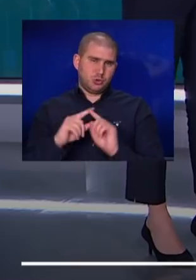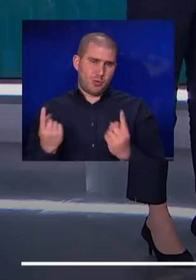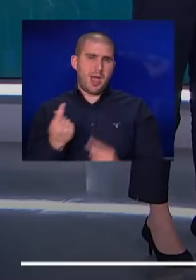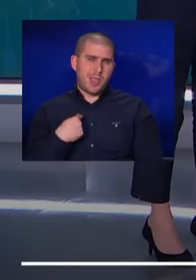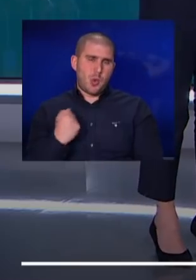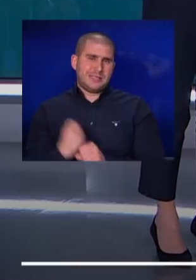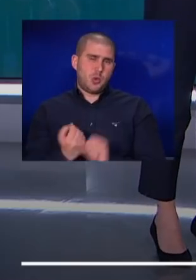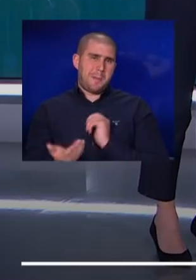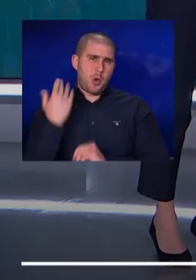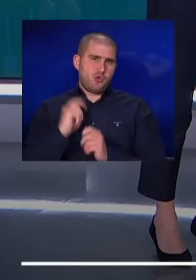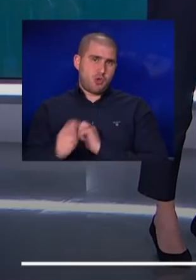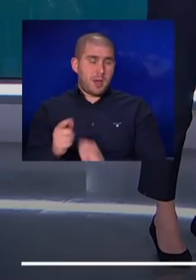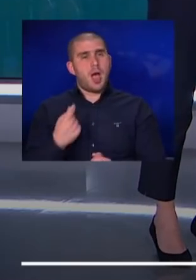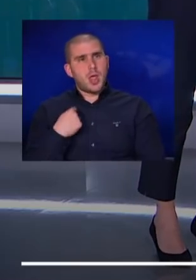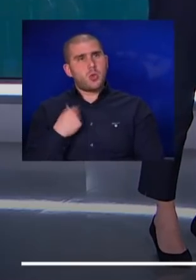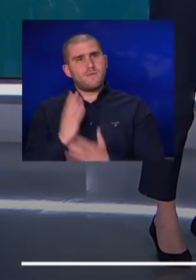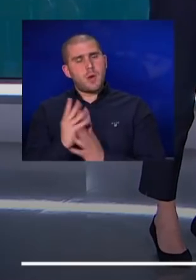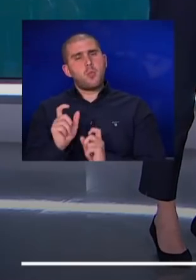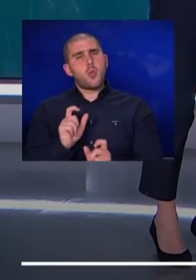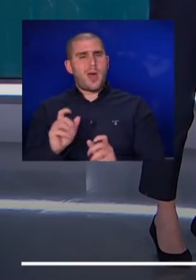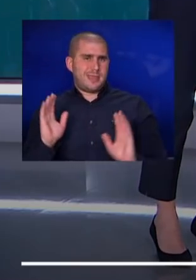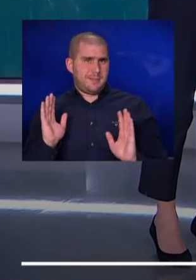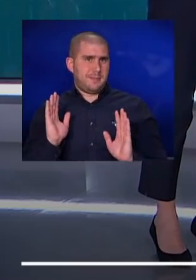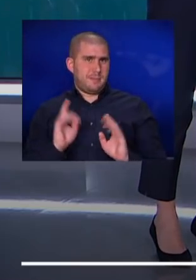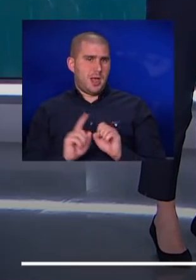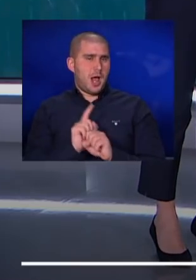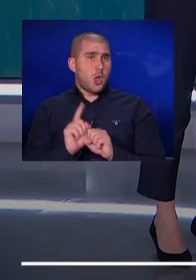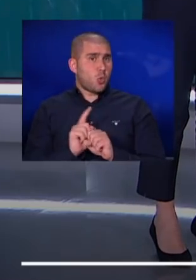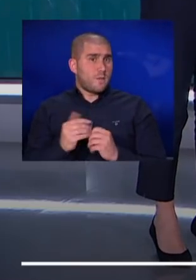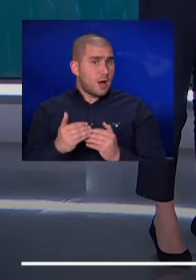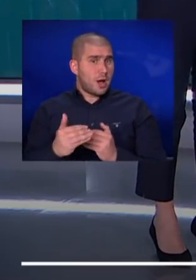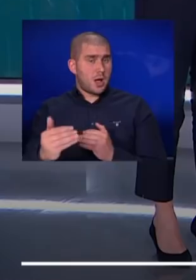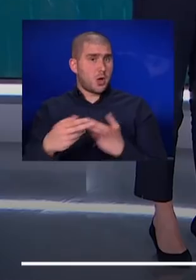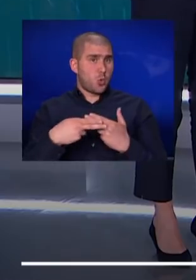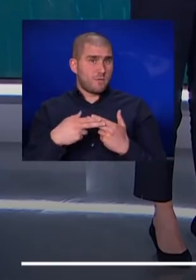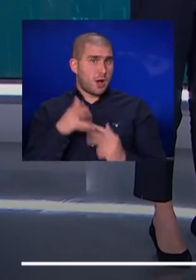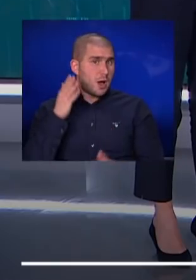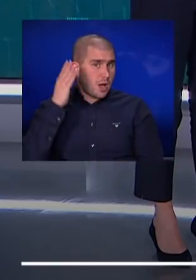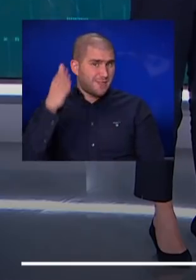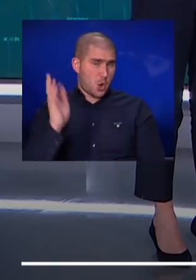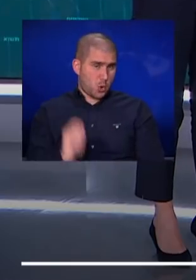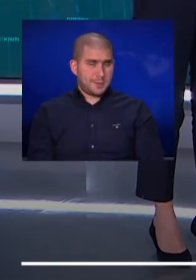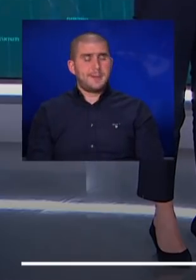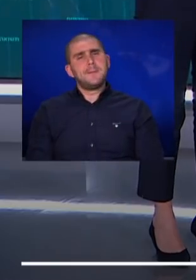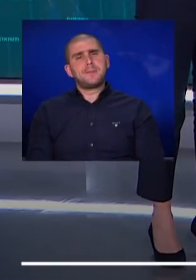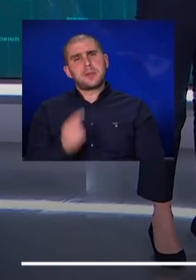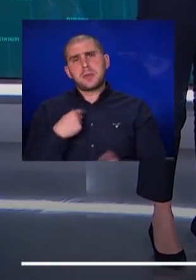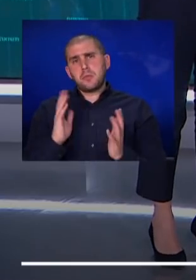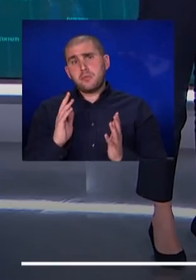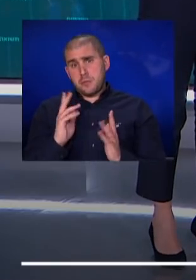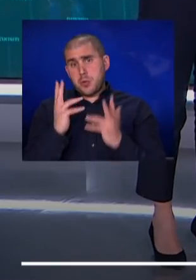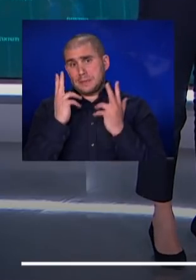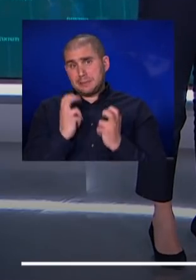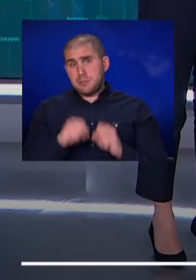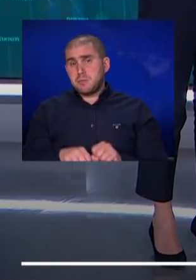שאנחנו עושים ולכן אנחנו די מוגנים לתקופה הקרובה הארוכה מה שנקרא ומאוד מאוד מצפים